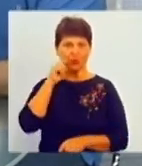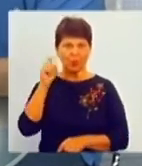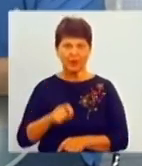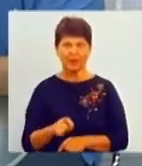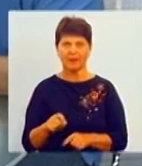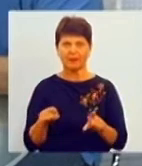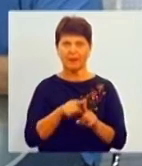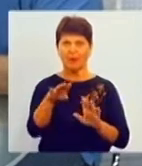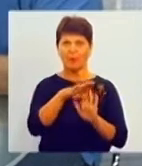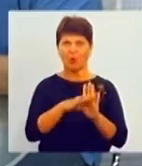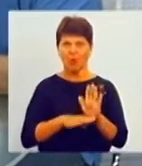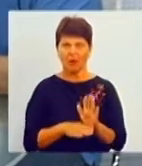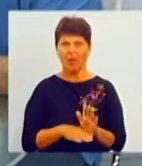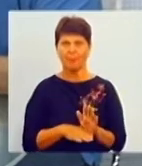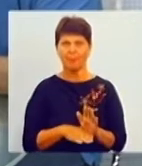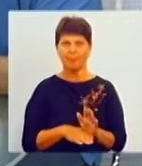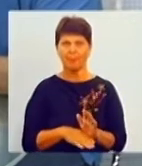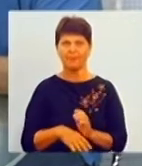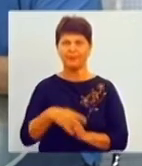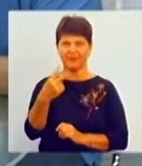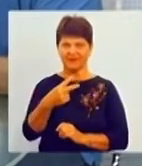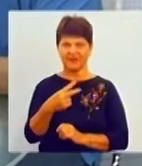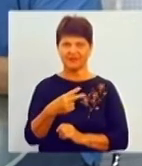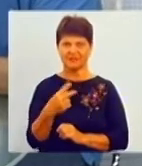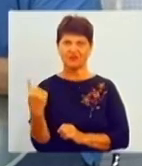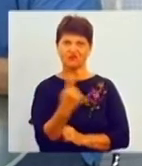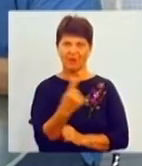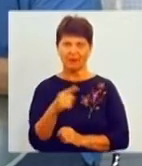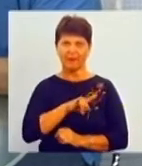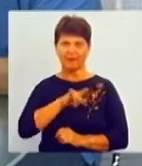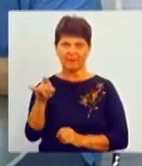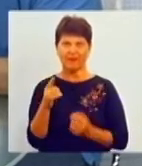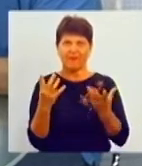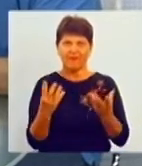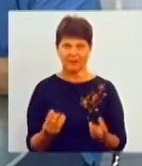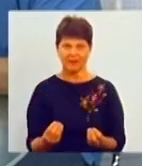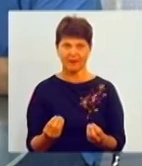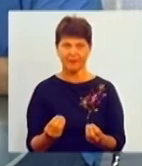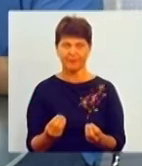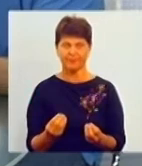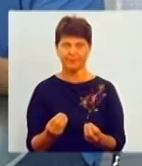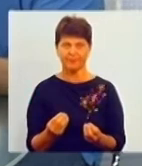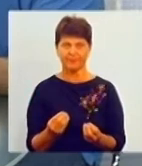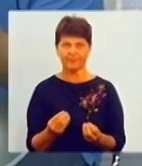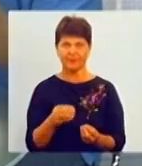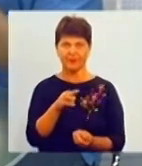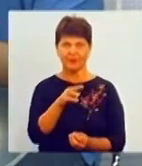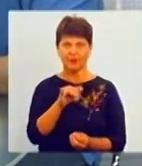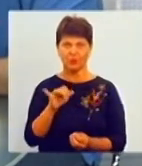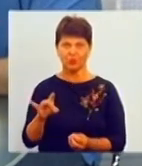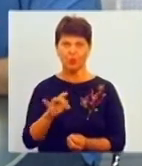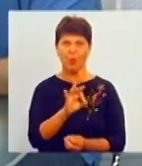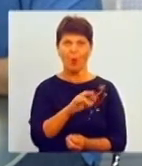таку програму, ну, до речі, от 20 чартерних рейсів в день робить туроператор даний,